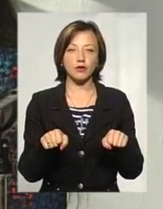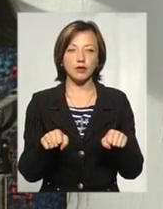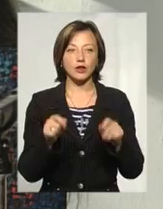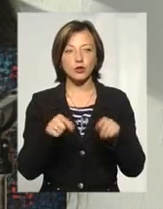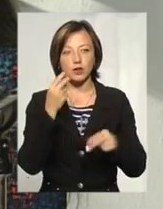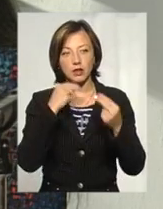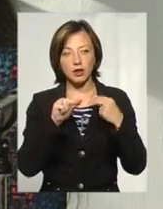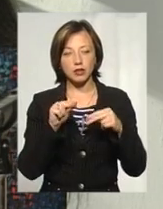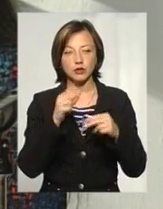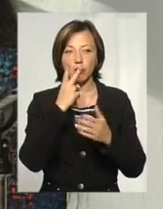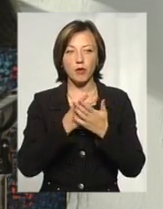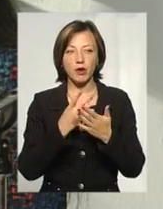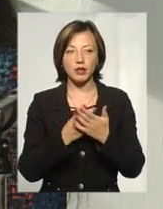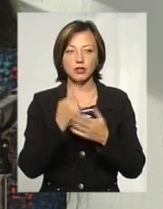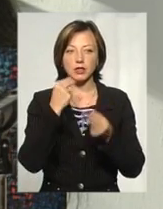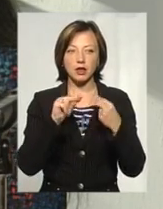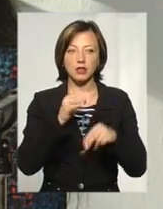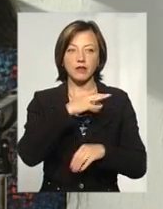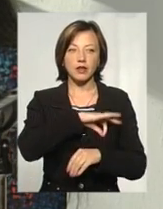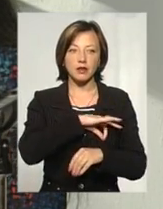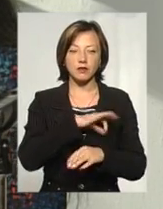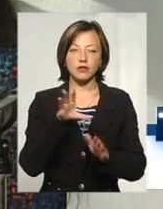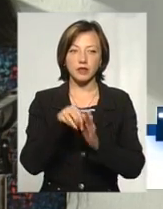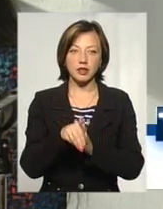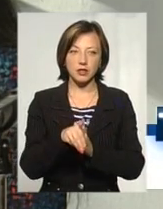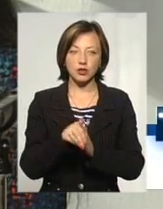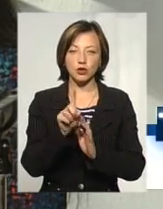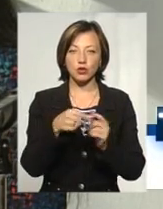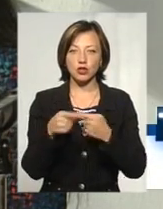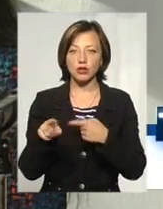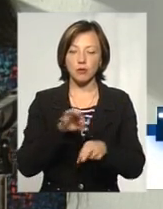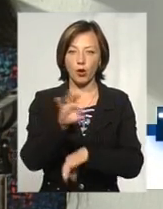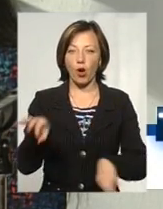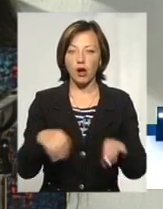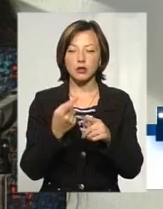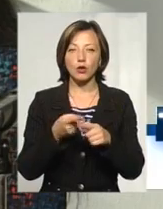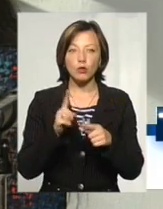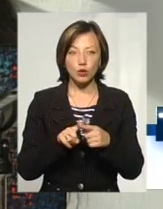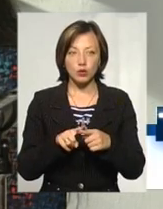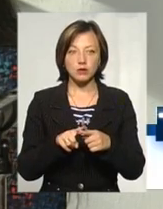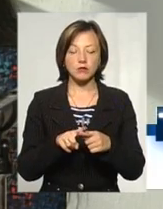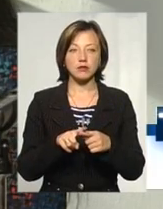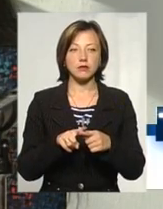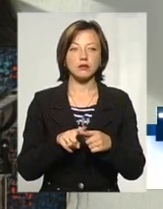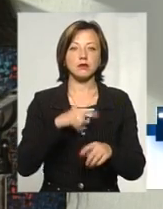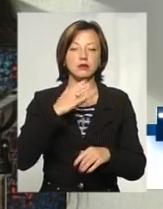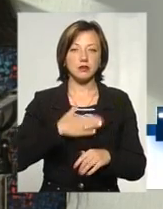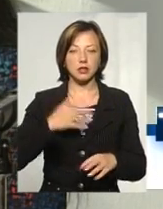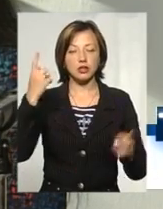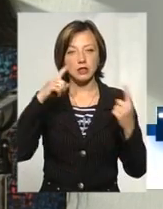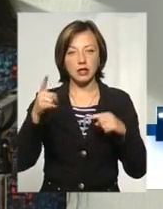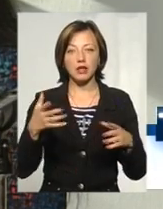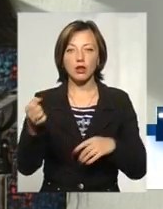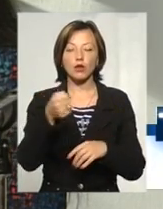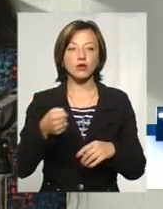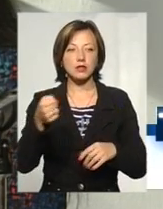краще побачити, краще, ефективніше втілити той чи інший проєкт. Тому це наші ідеї, які